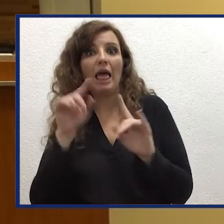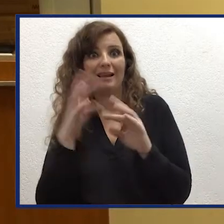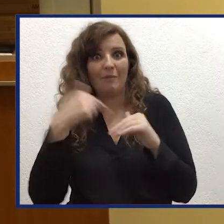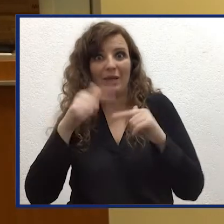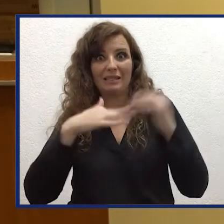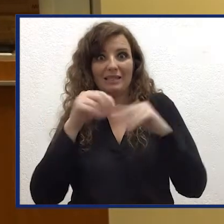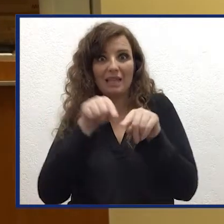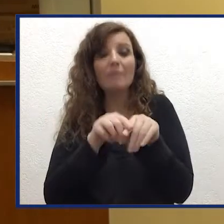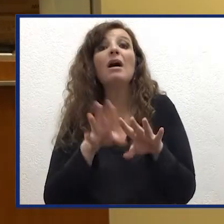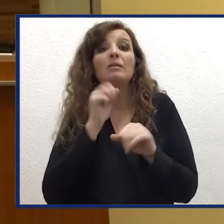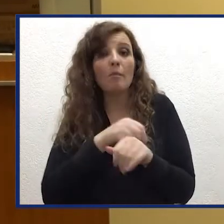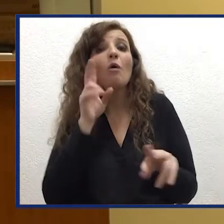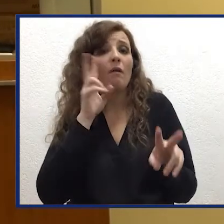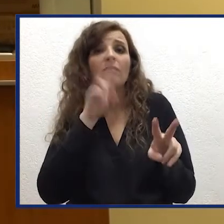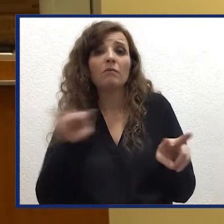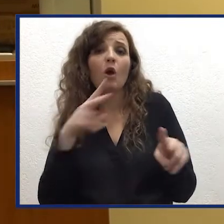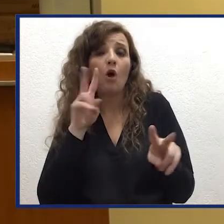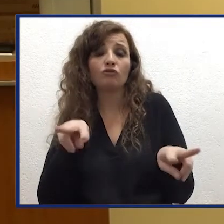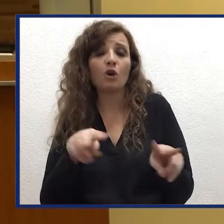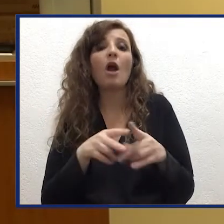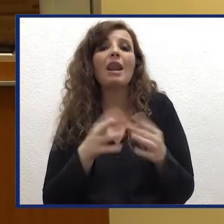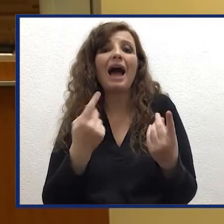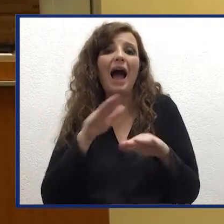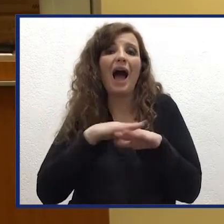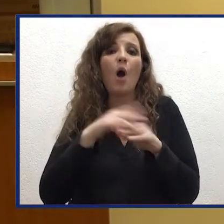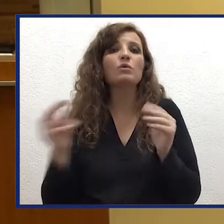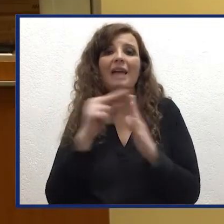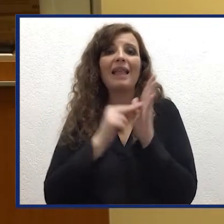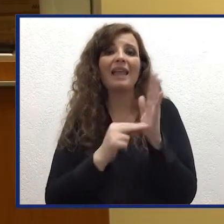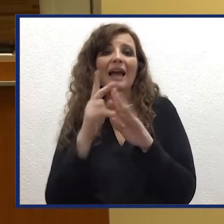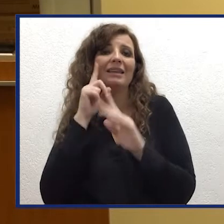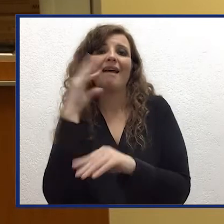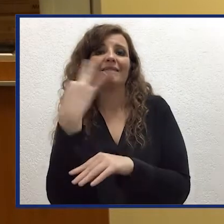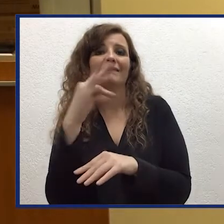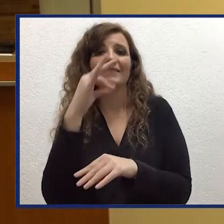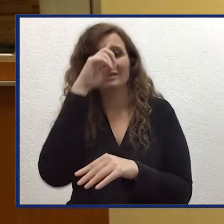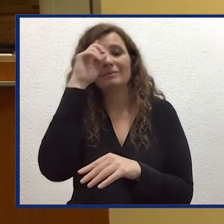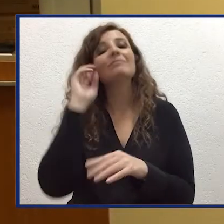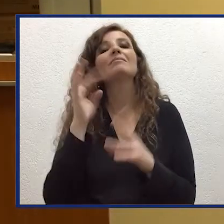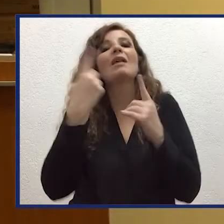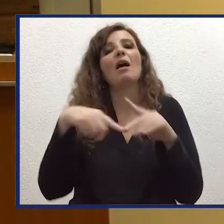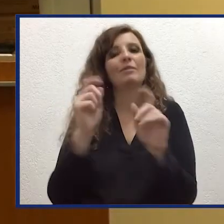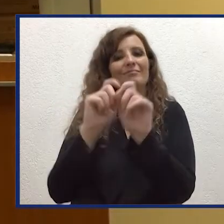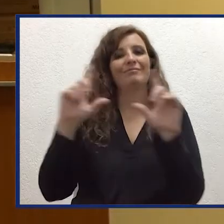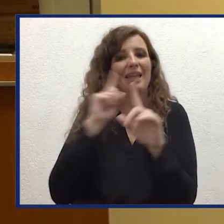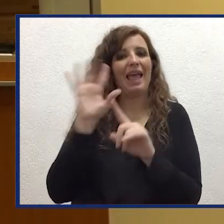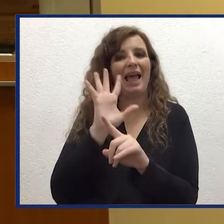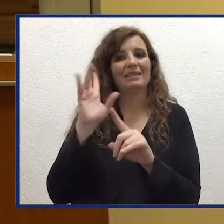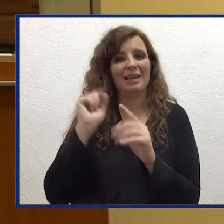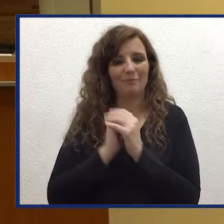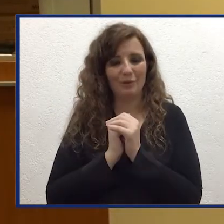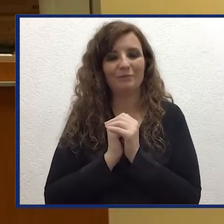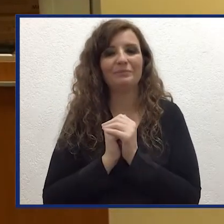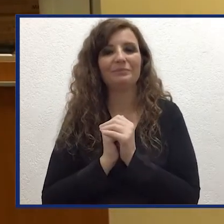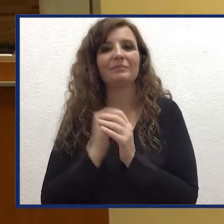le allerte da questi sistemi possono essere verificate utilizzando dati a più alta risoluzione spaziale. Questo è un esempio dell